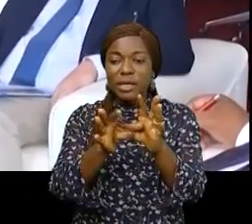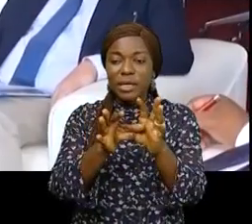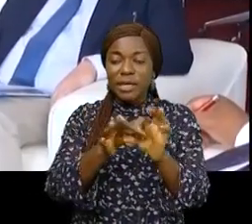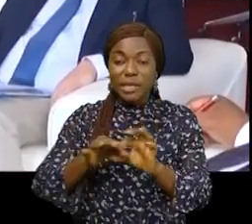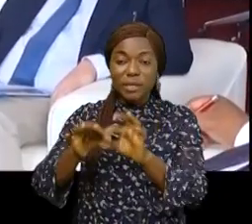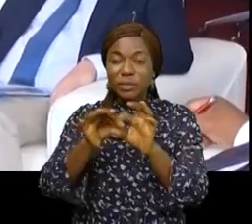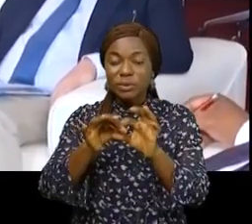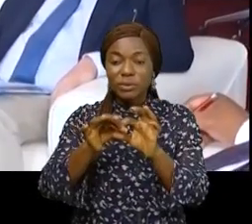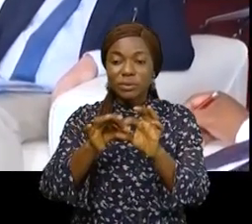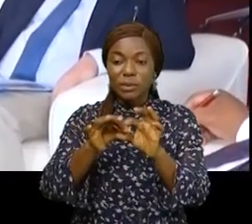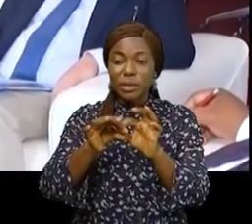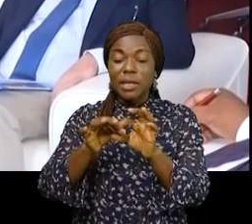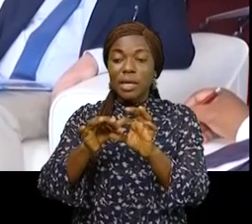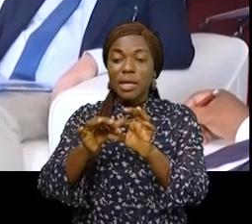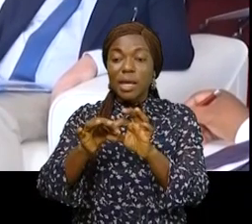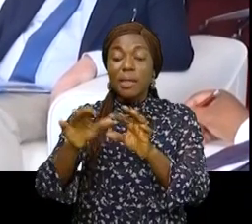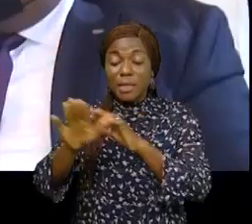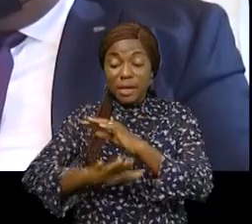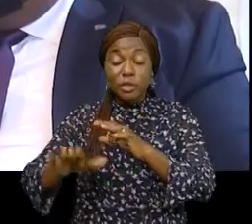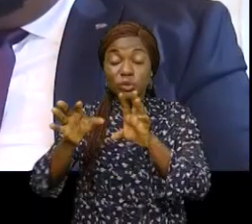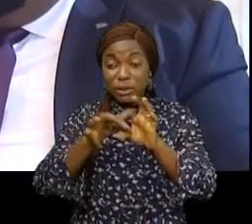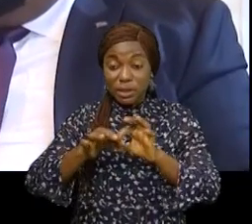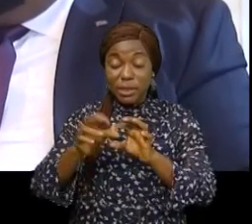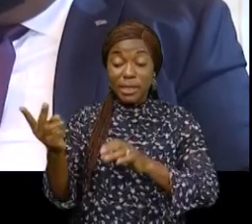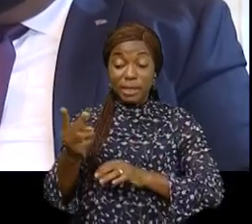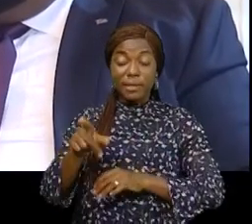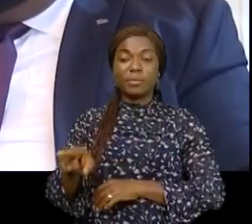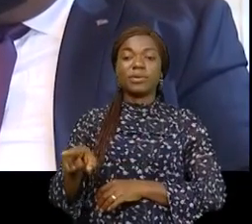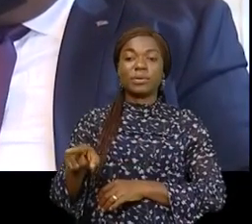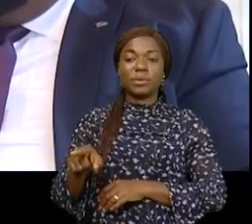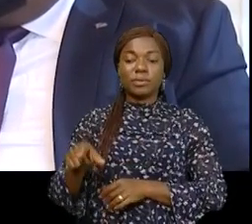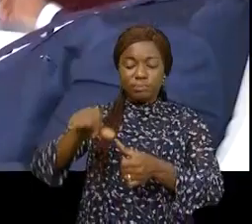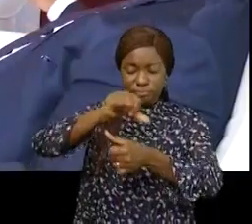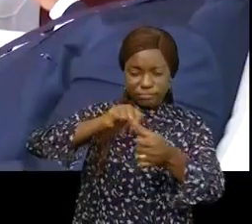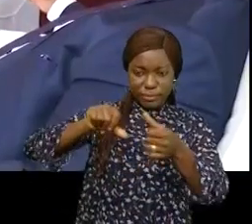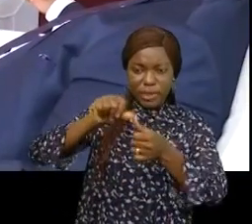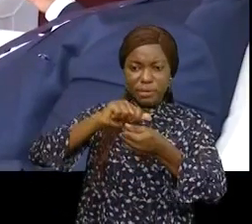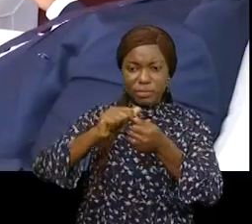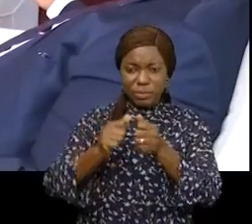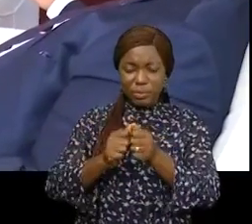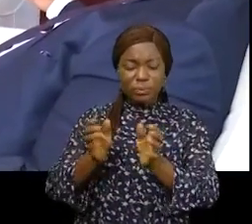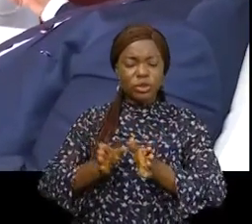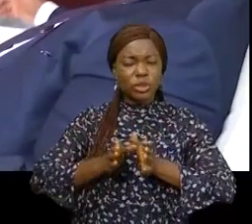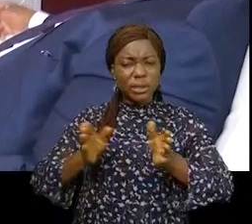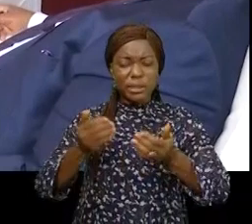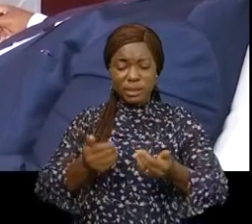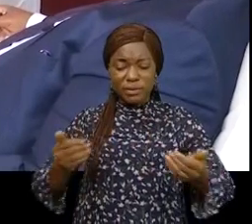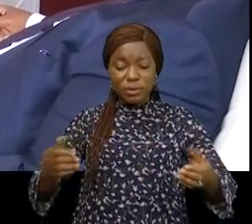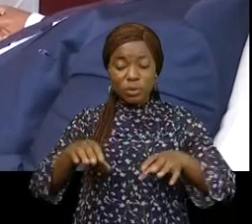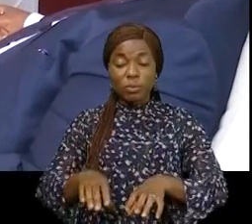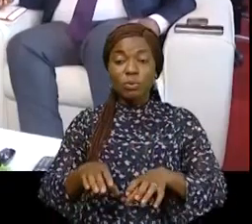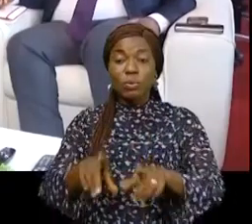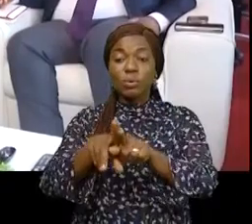'enfance UNICEF. Les deux personnalités ont fait le tour d'horizon de la situation générale des enfants à RDC